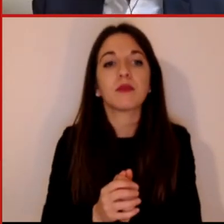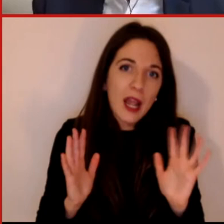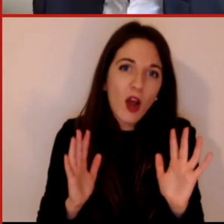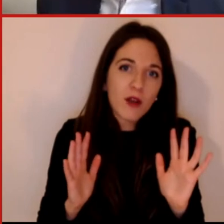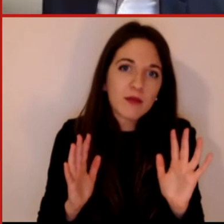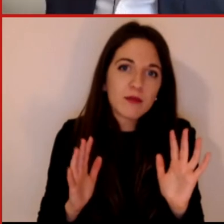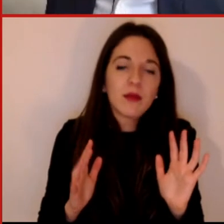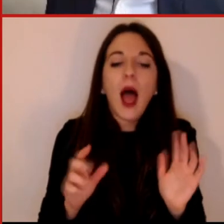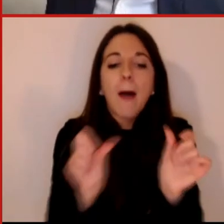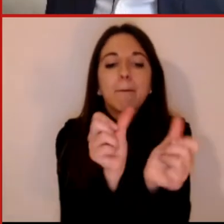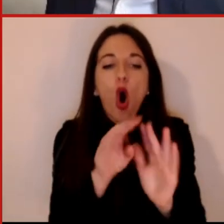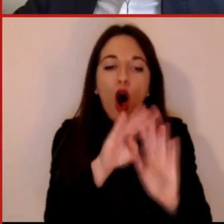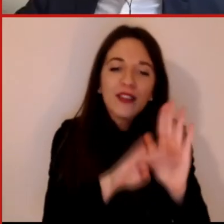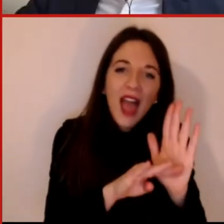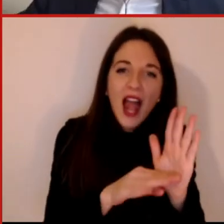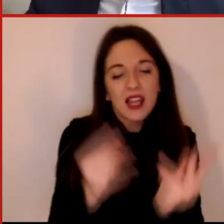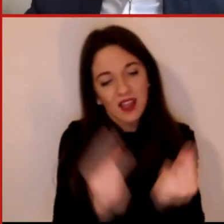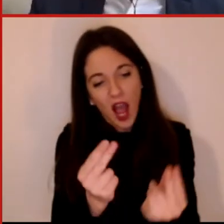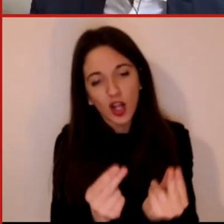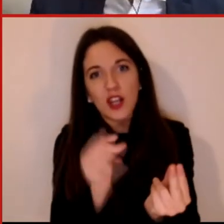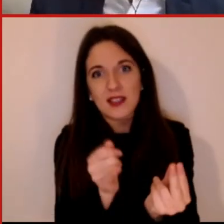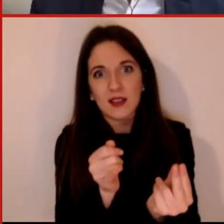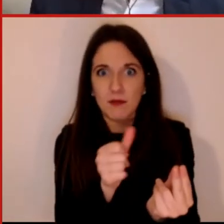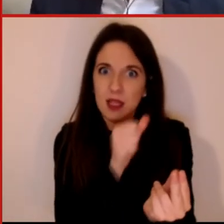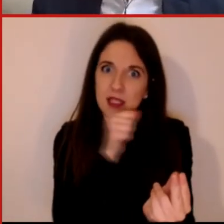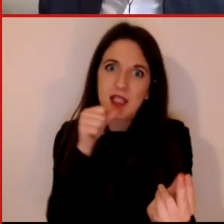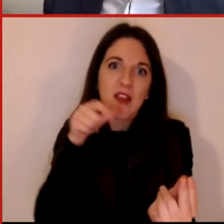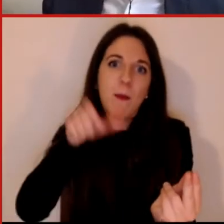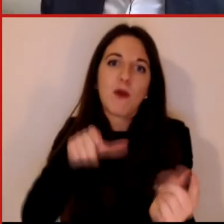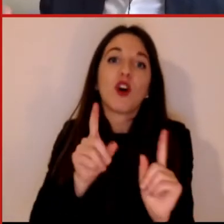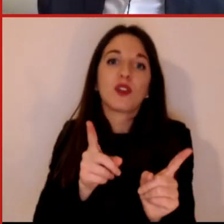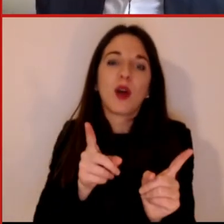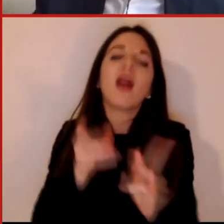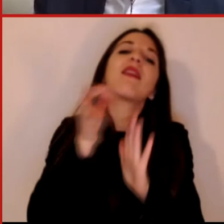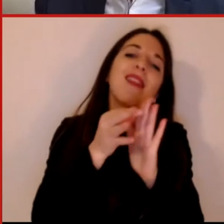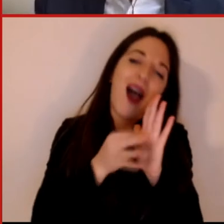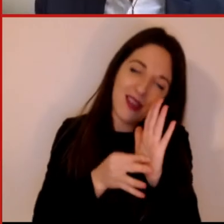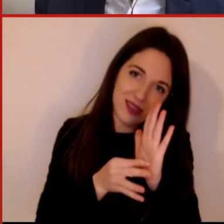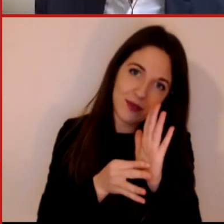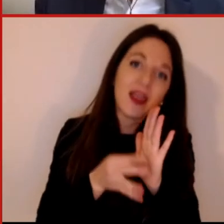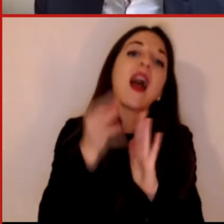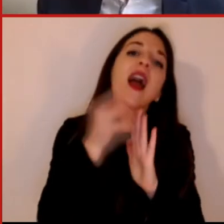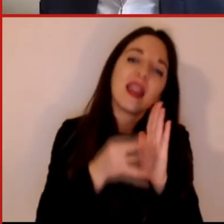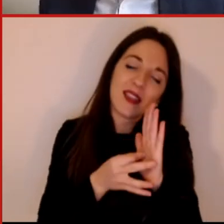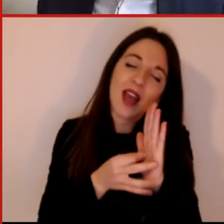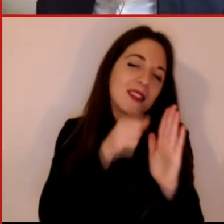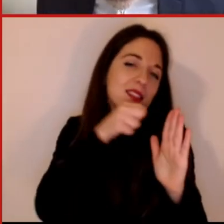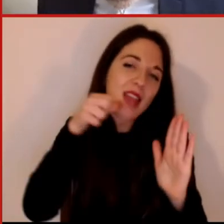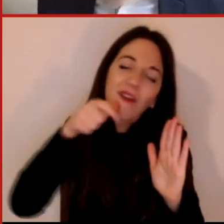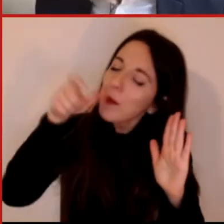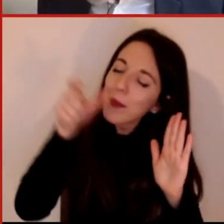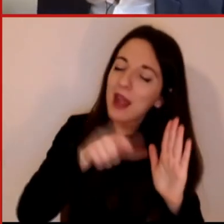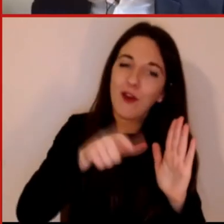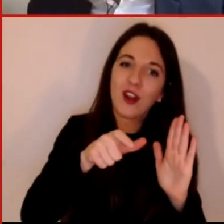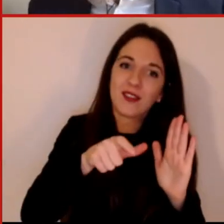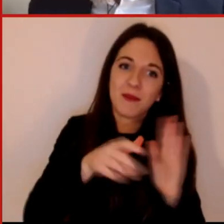a dare dei numeri e la loro incertezza aumenta e quindi in qualche modo senza dati si naviga nella nebbia. Io qui vi voglio